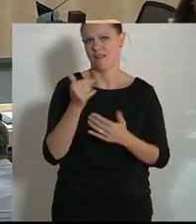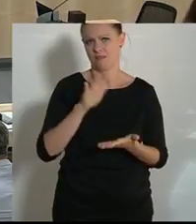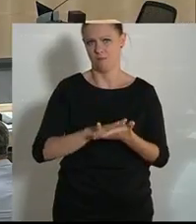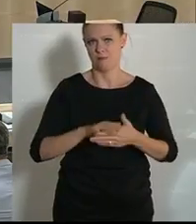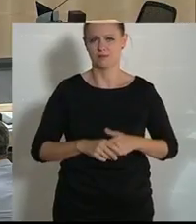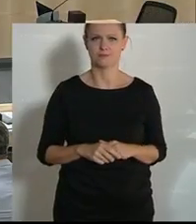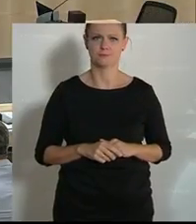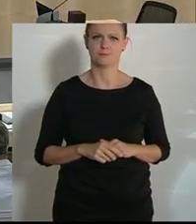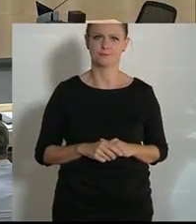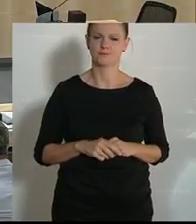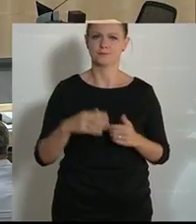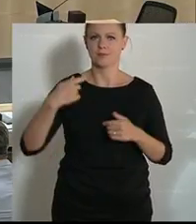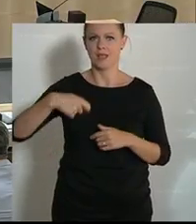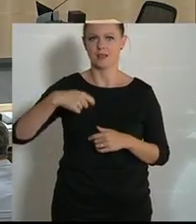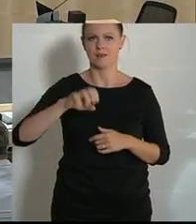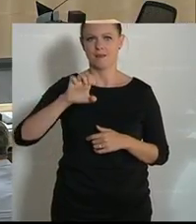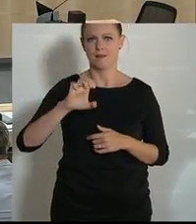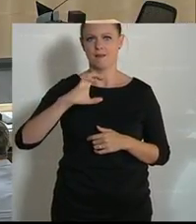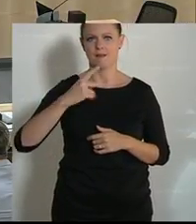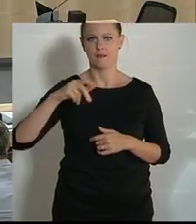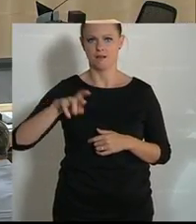Nächste Frage stellt der Abgeordnete Ecker.